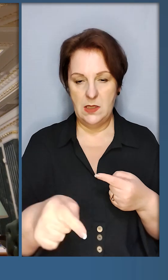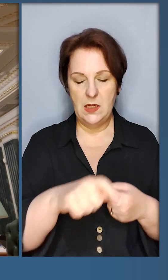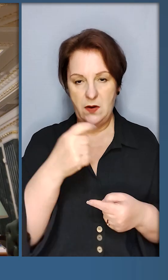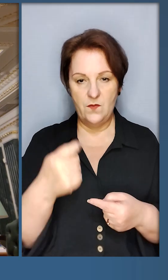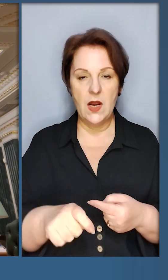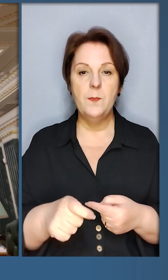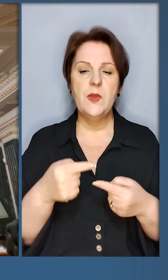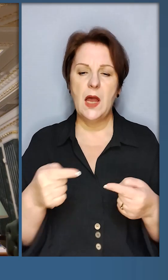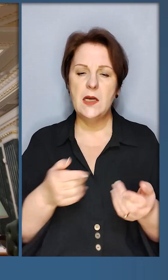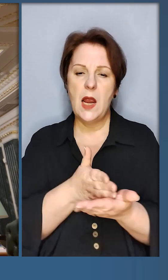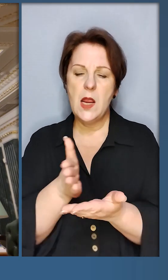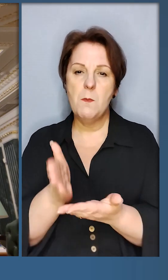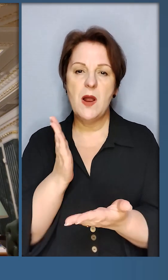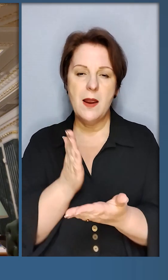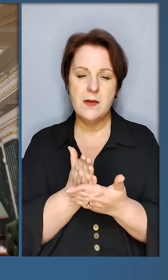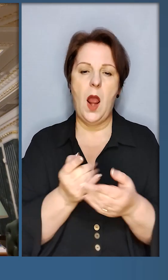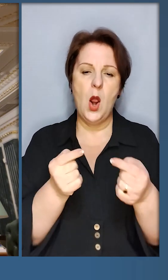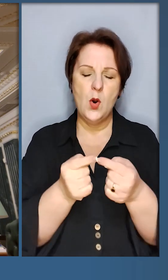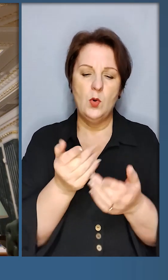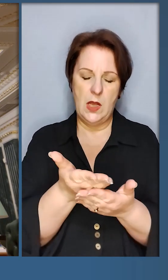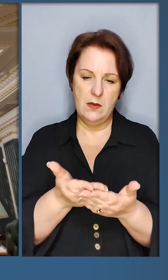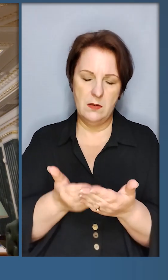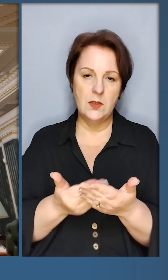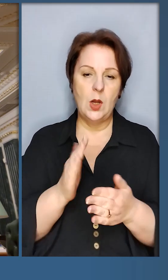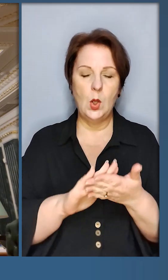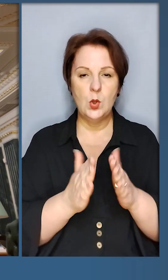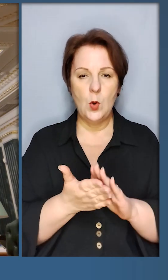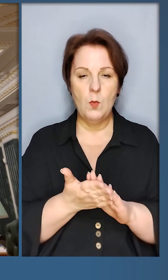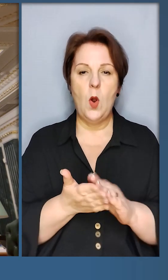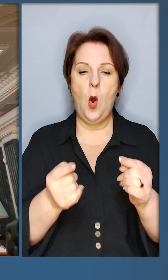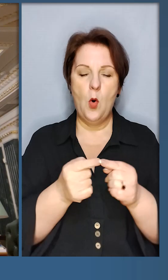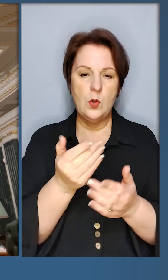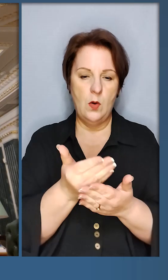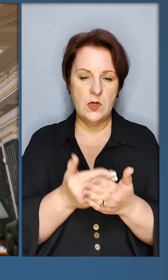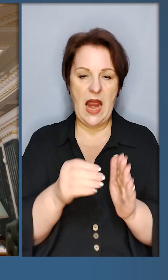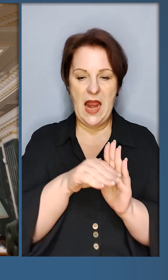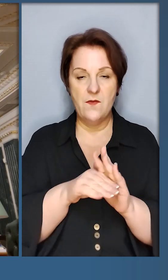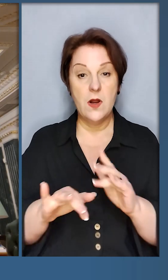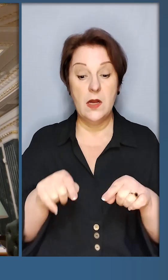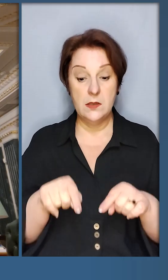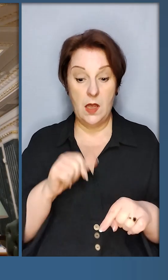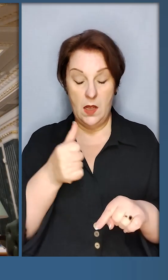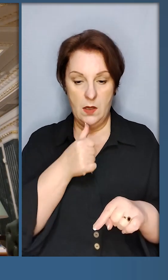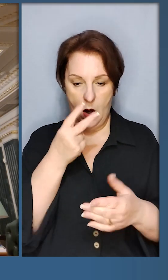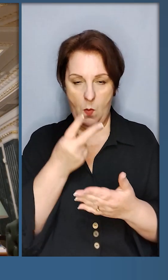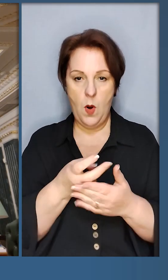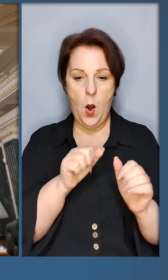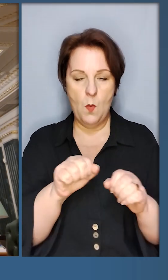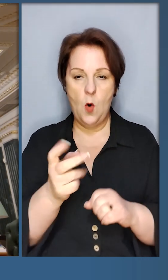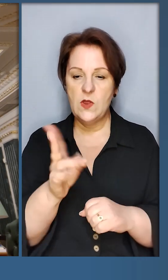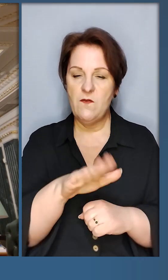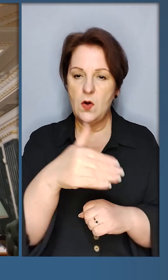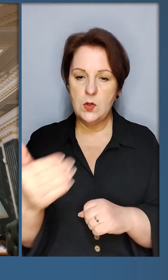війні. На різних напрямках є конкретні домовленості, конкретний графік дій. Цей рік показав, що